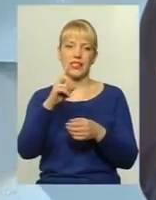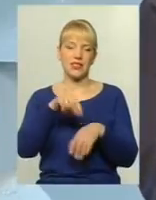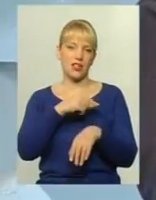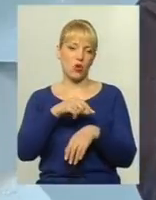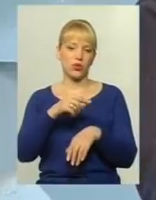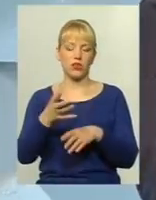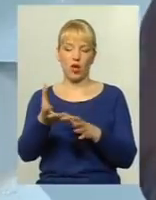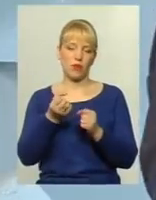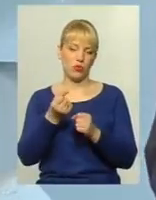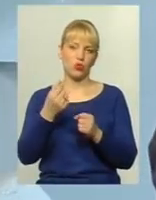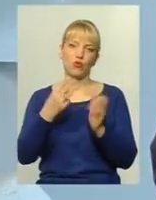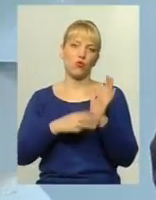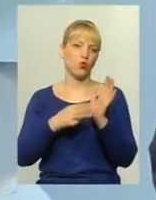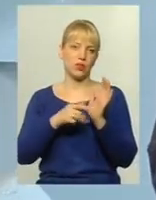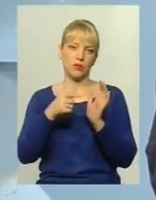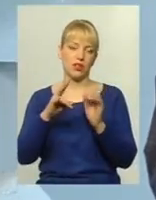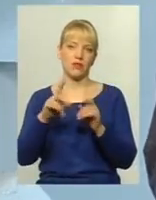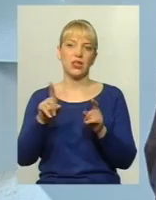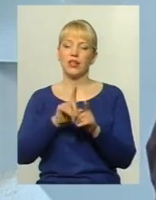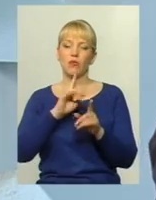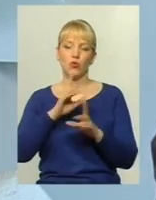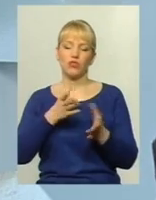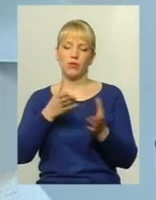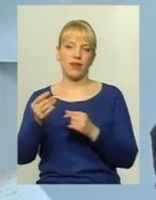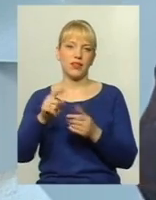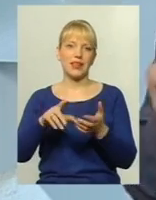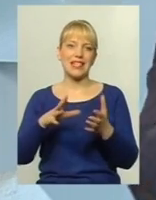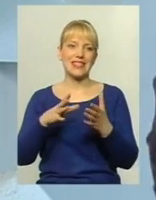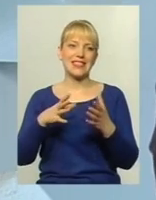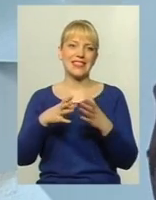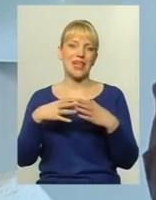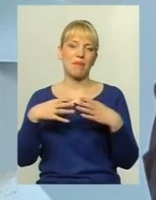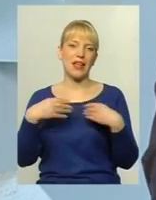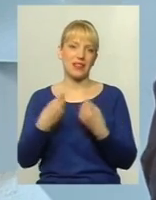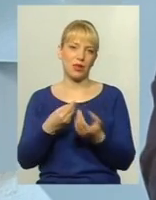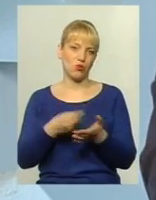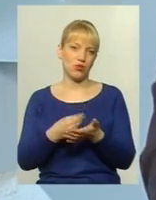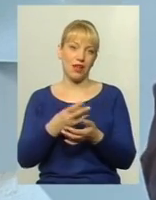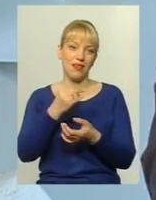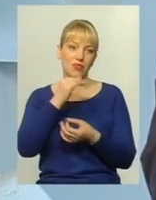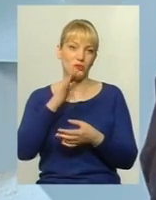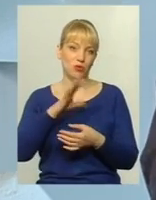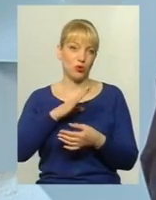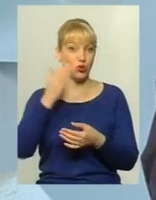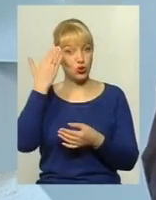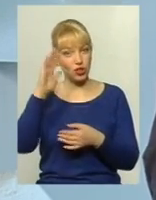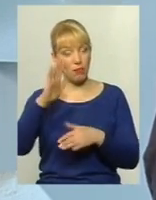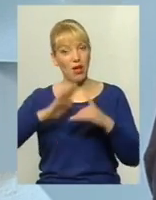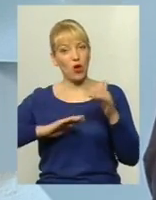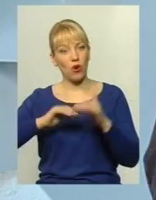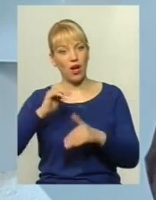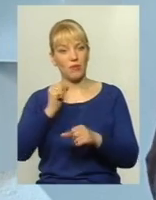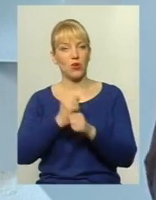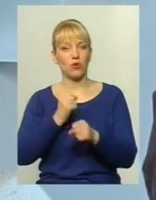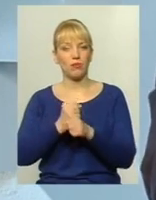за годину, тоді не буде на сімейний бюджет. Але не можна бути, я багато прикладів можу привести, але не можна чужими руками робити